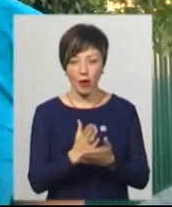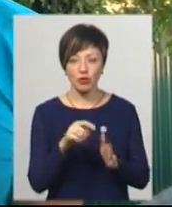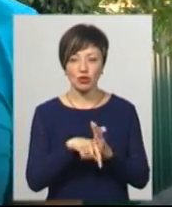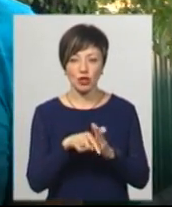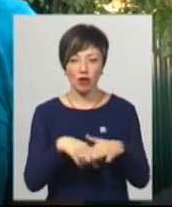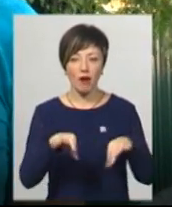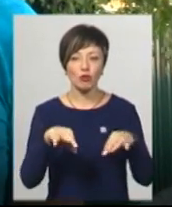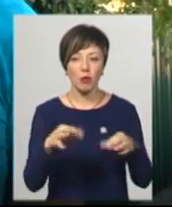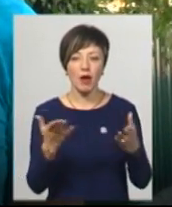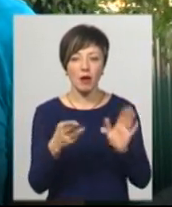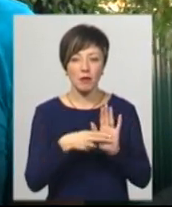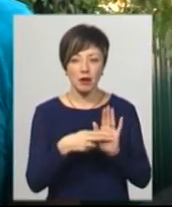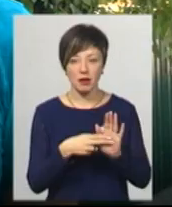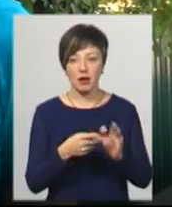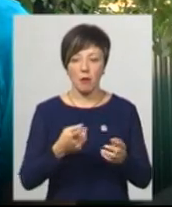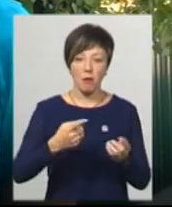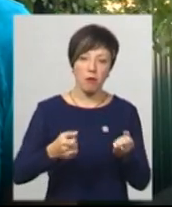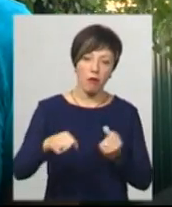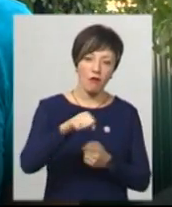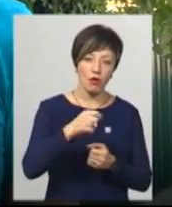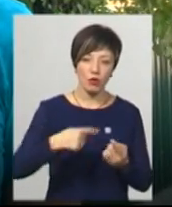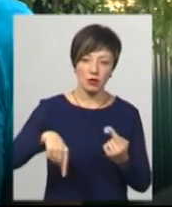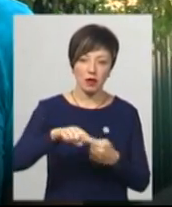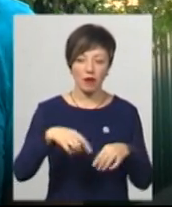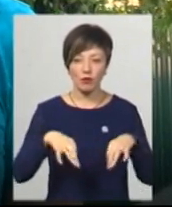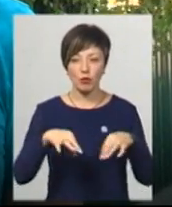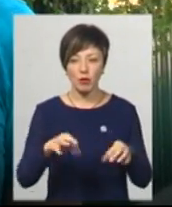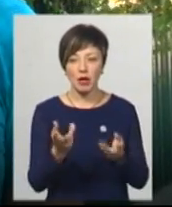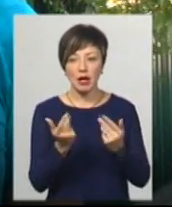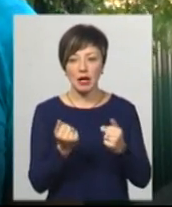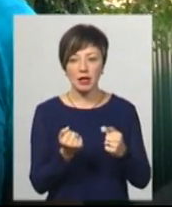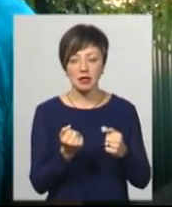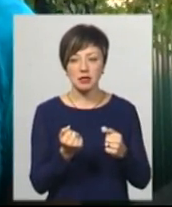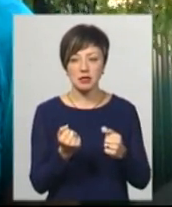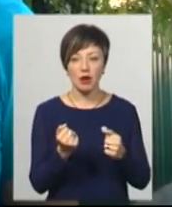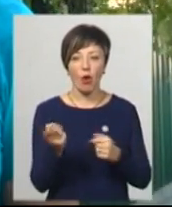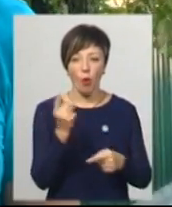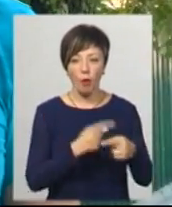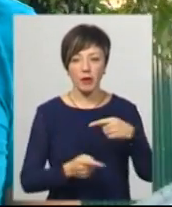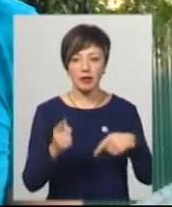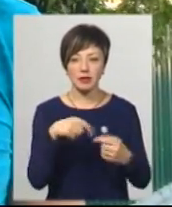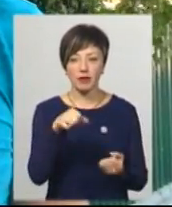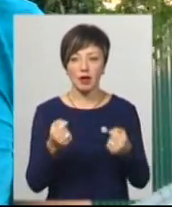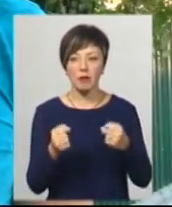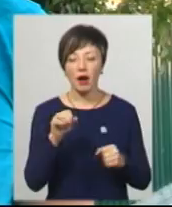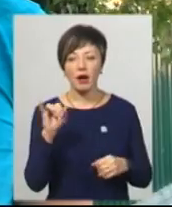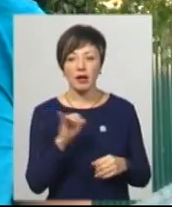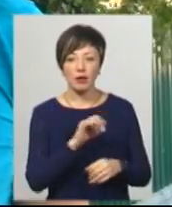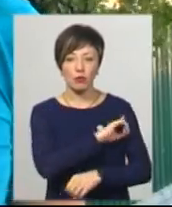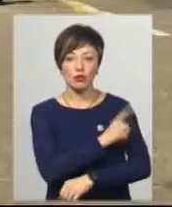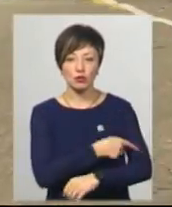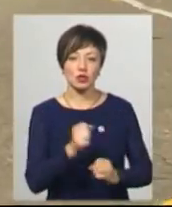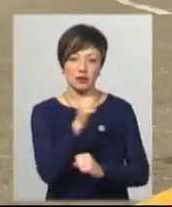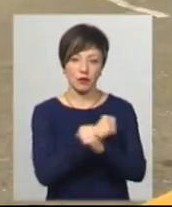звичайно. Радіус поворота автомобіля, кількість обертів, керма, потужність